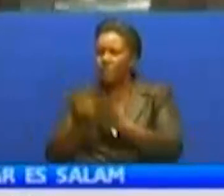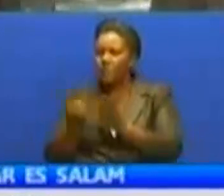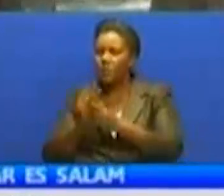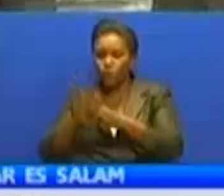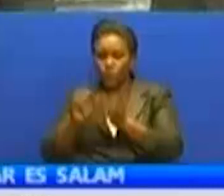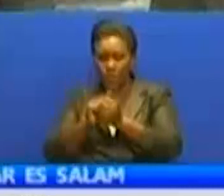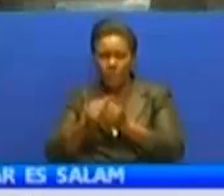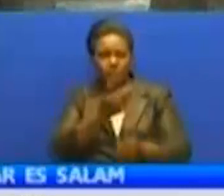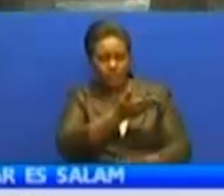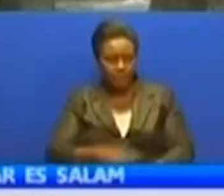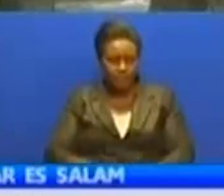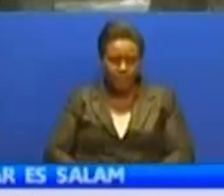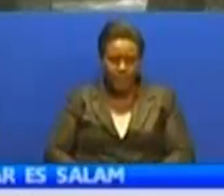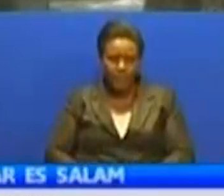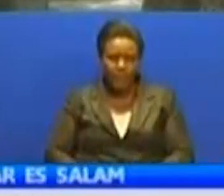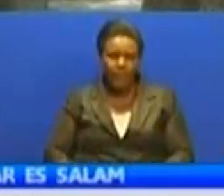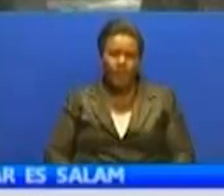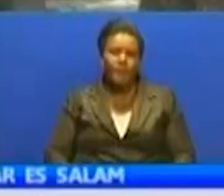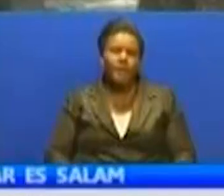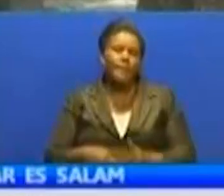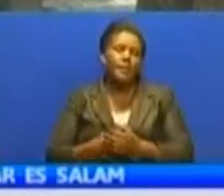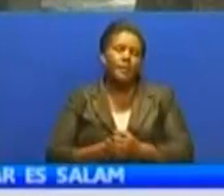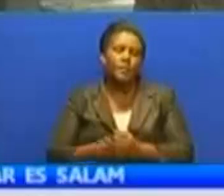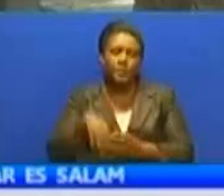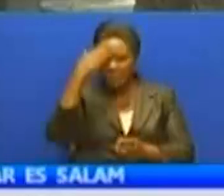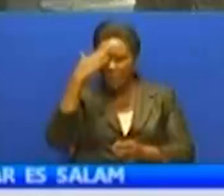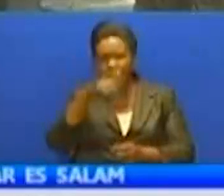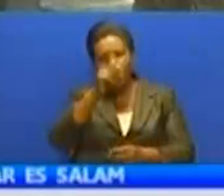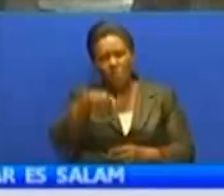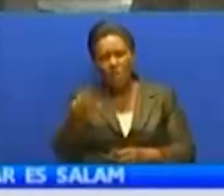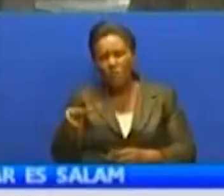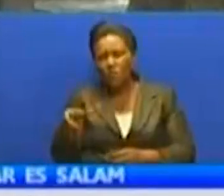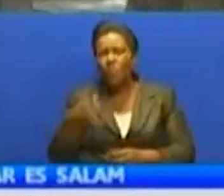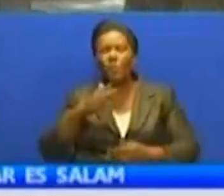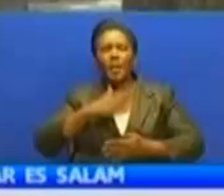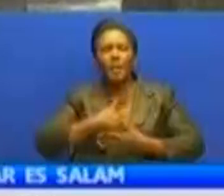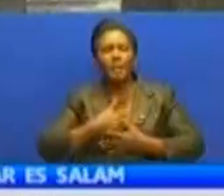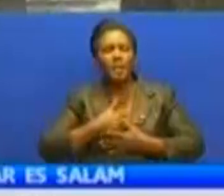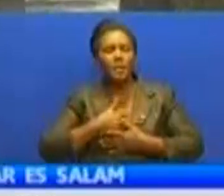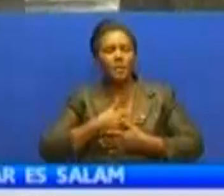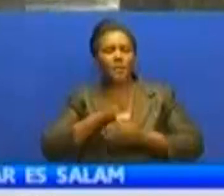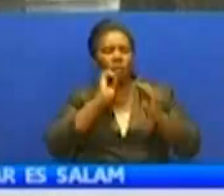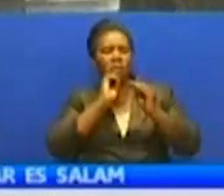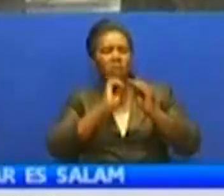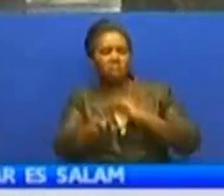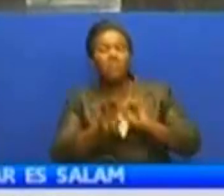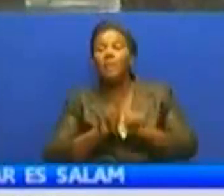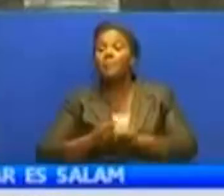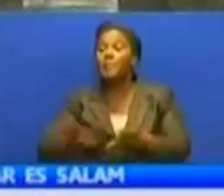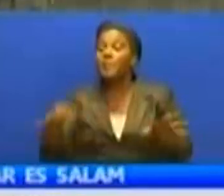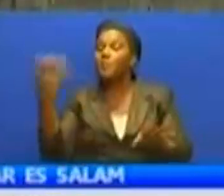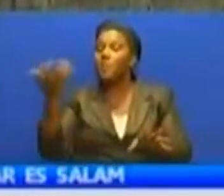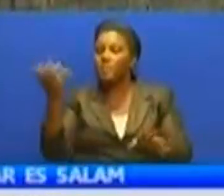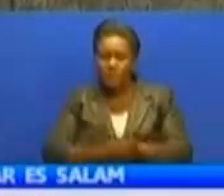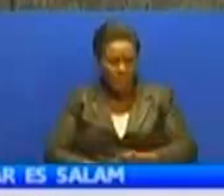wakiwa na mtazamu juu ya swalahili. Yano sabisha zaidi labda ni hali tu kuma mtu nataka posti kitu katika mtu na kijamineo.